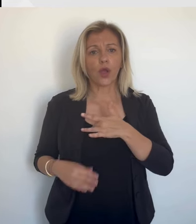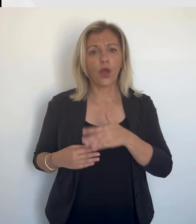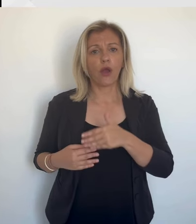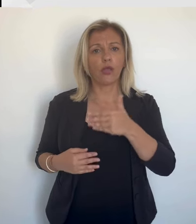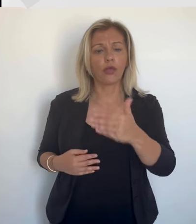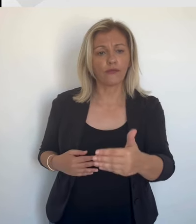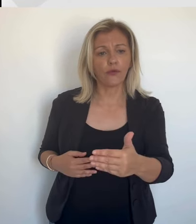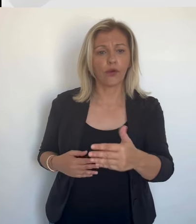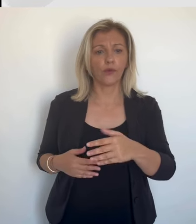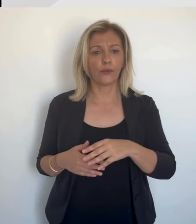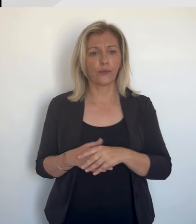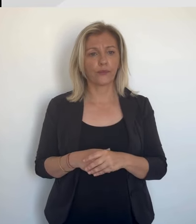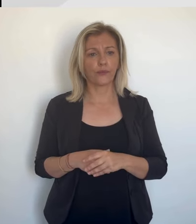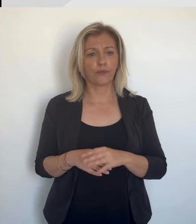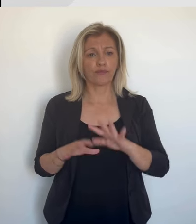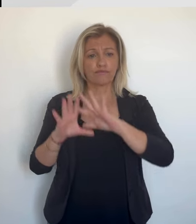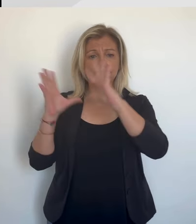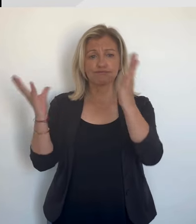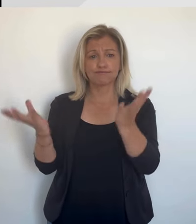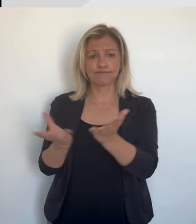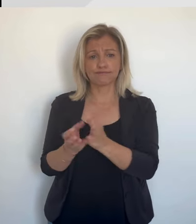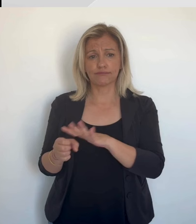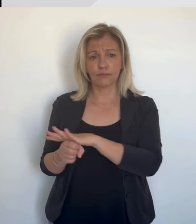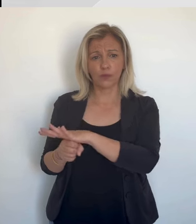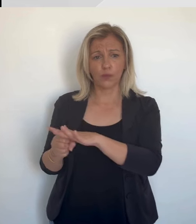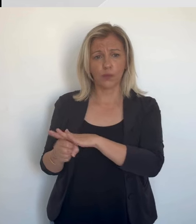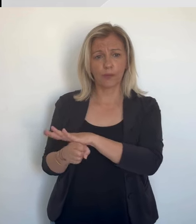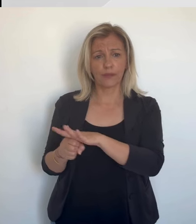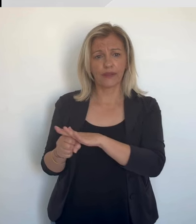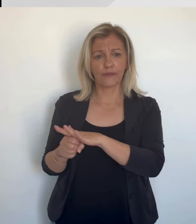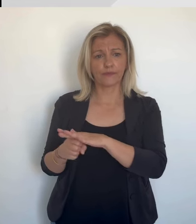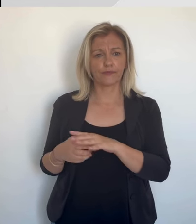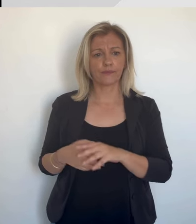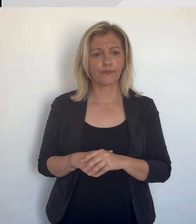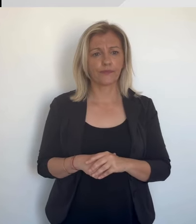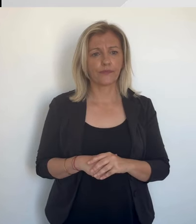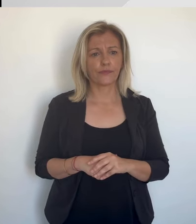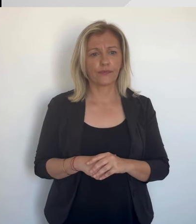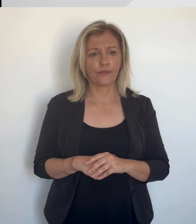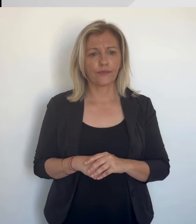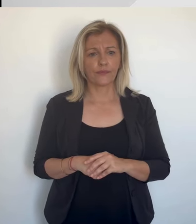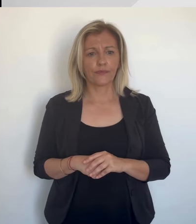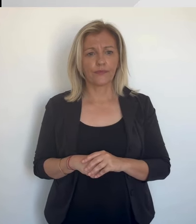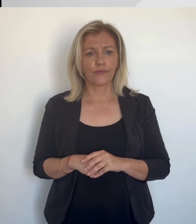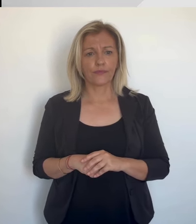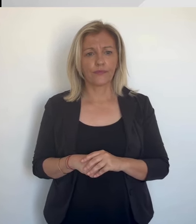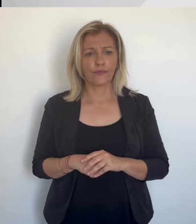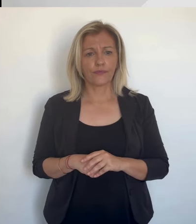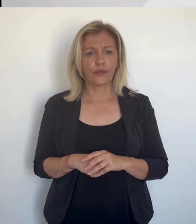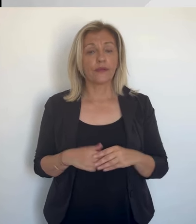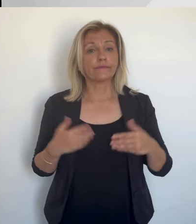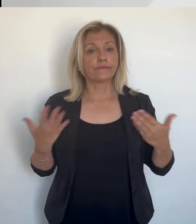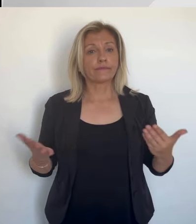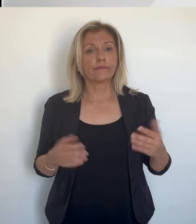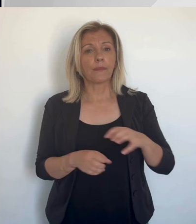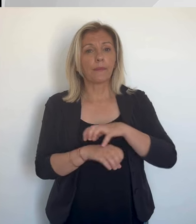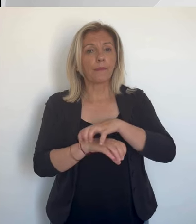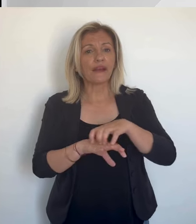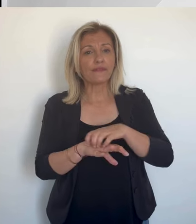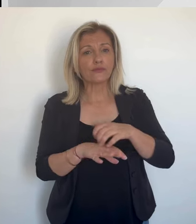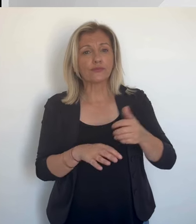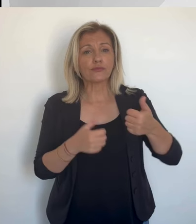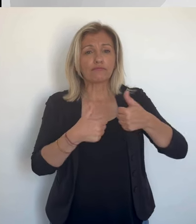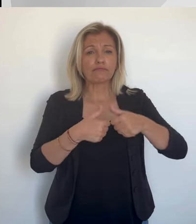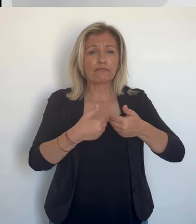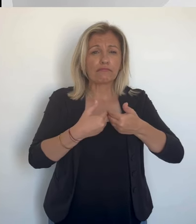le mouvement Corinne Front, complète enfin le tableau des candidats de cette seconde circonscription de Corse du Sud. Et puisque les